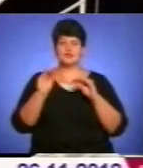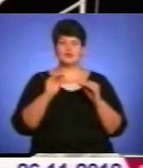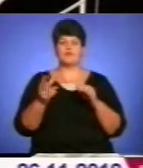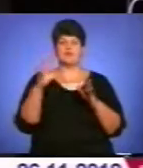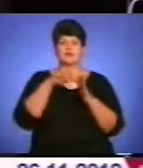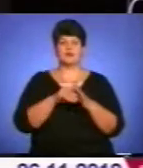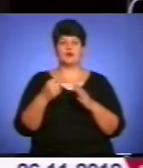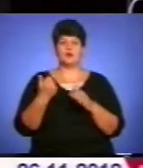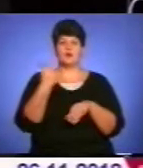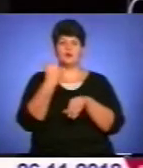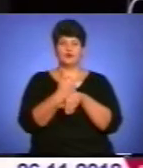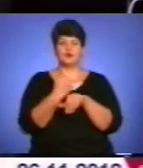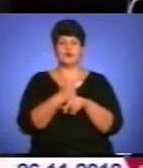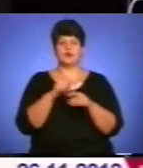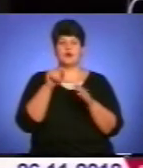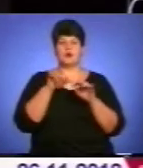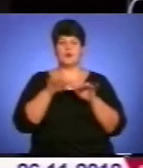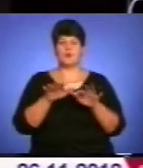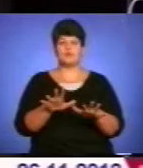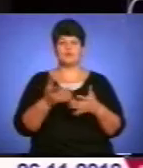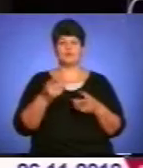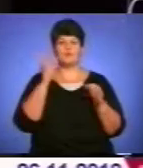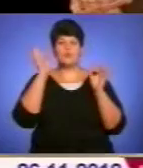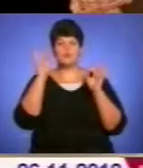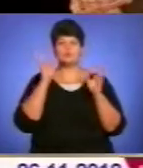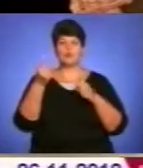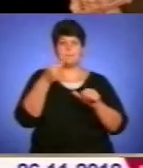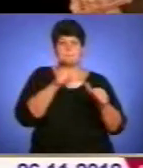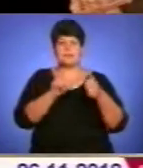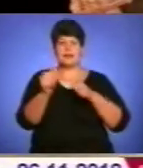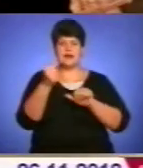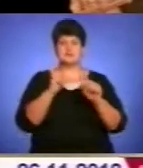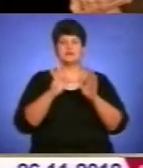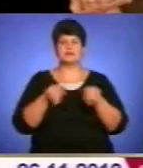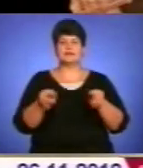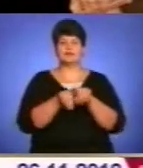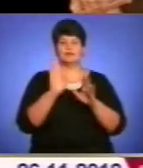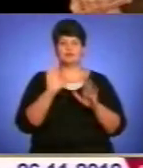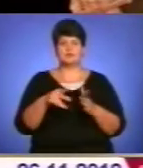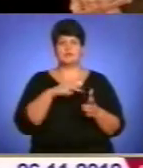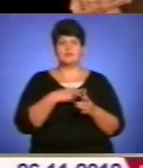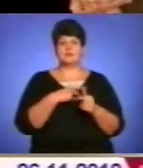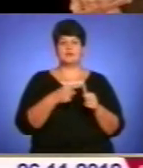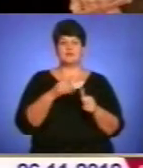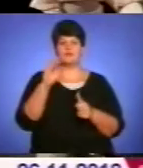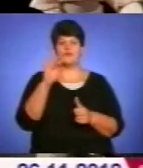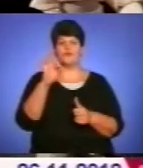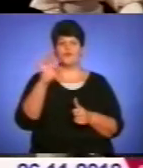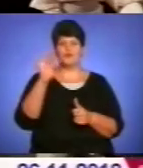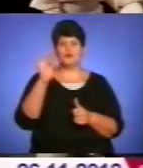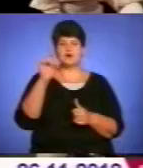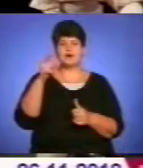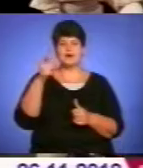ролі, ролей першого і другого плану, кращу музику, пластику. Буде також премія імені Михайла Форгеля. Її планують за проекти, що не